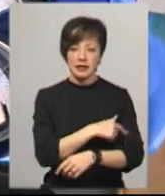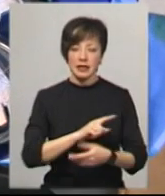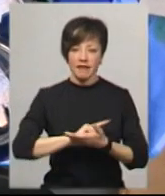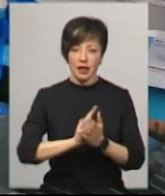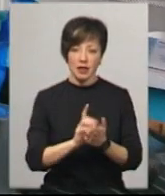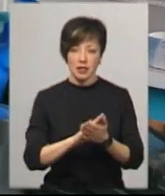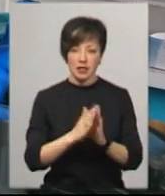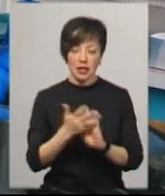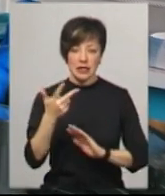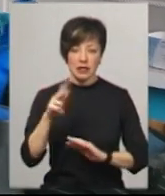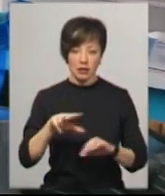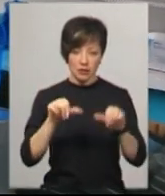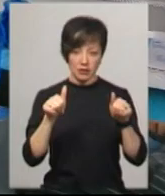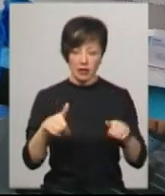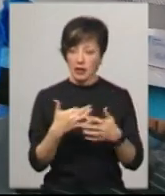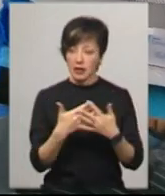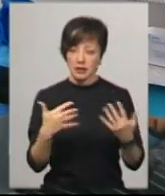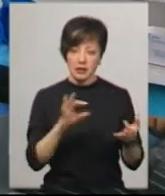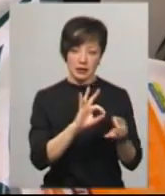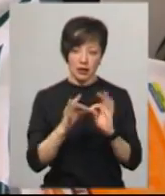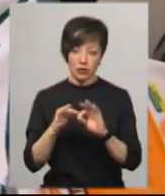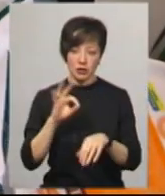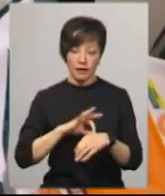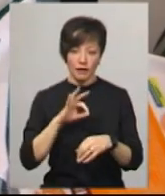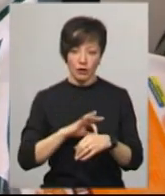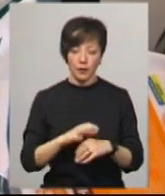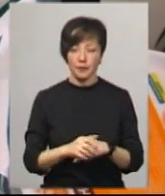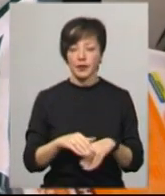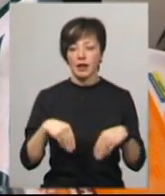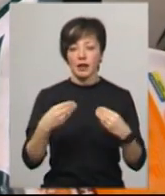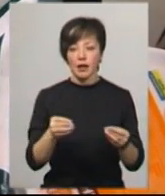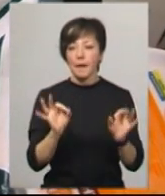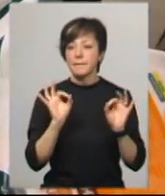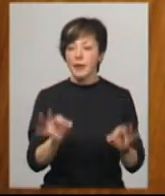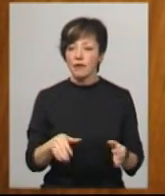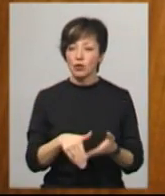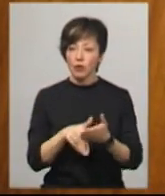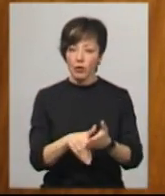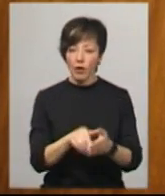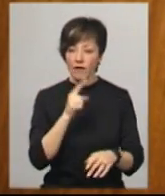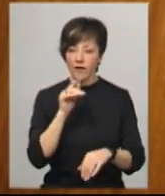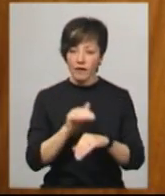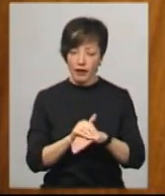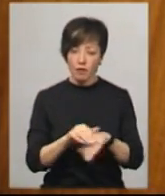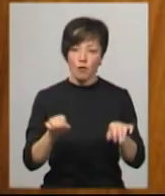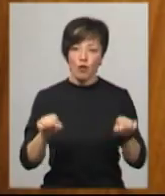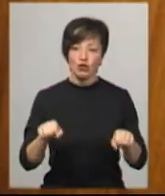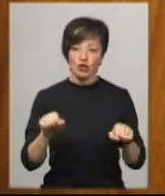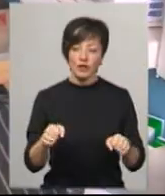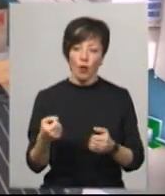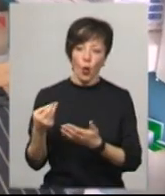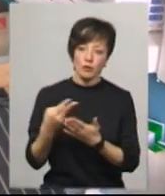Вони є трьох видів і обираються при різних складнощах захворювання. Для надання правильної допомоги по виявленню та можливої